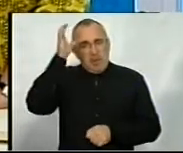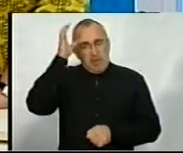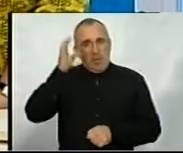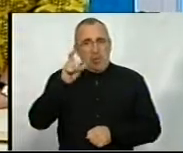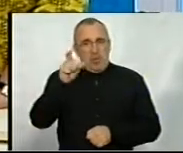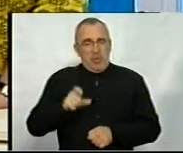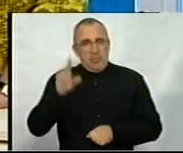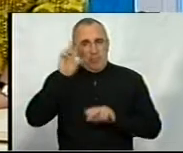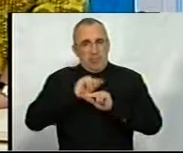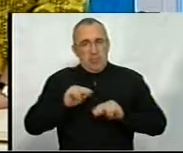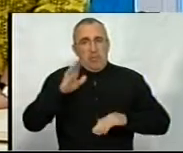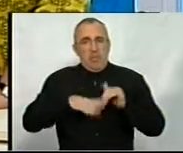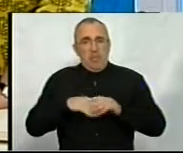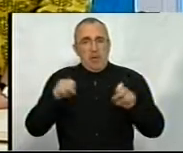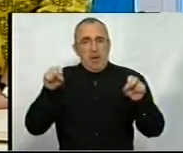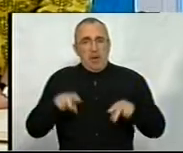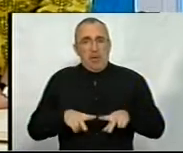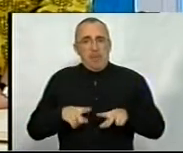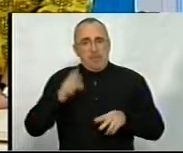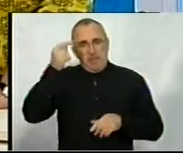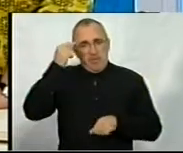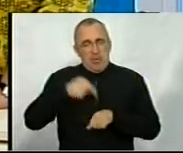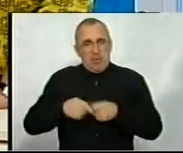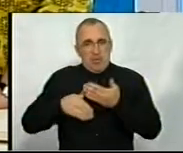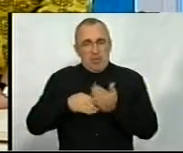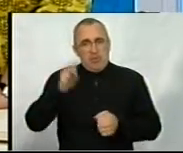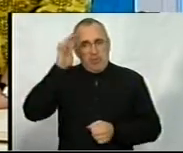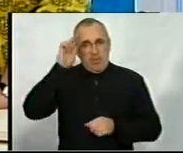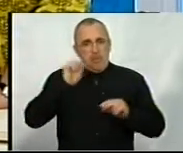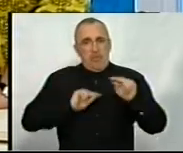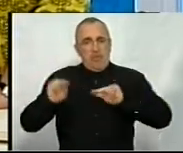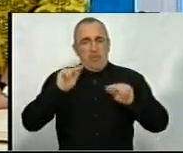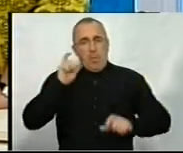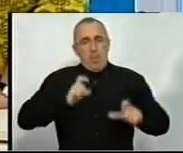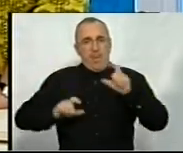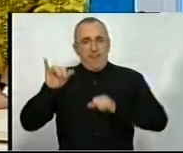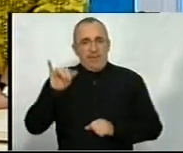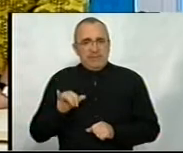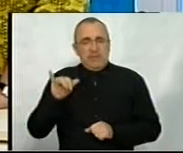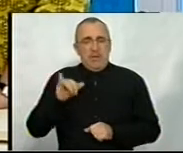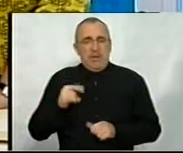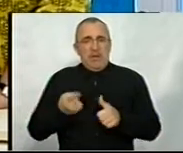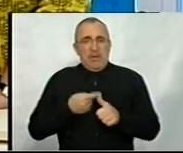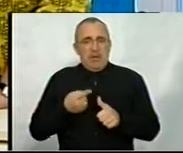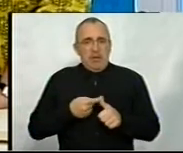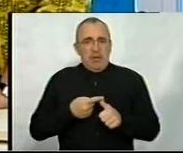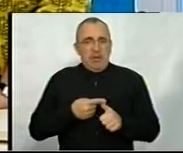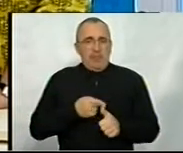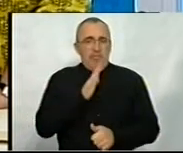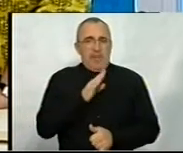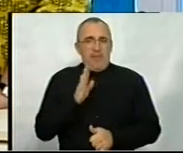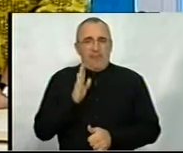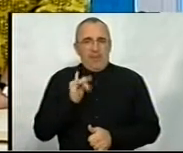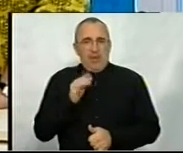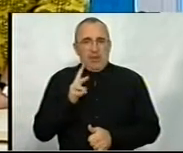доценткою кафедри практичної психології Центральноукраїнського державного педагогічного університету імені Володимира Виниченка,